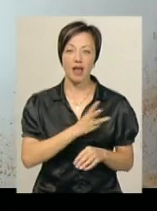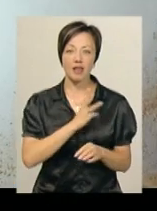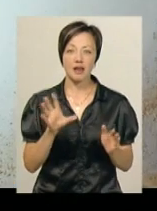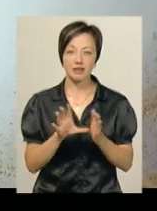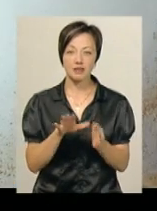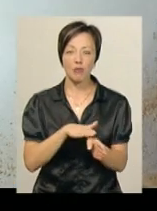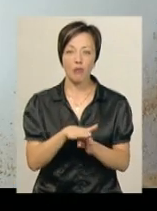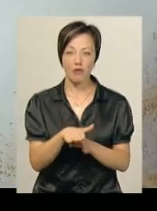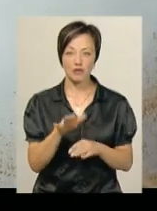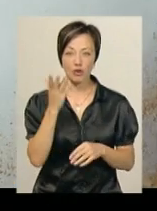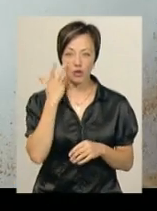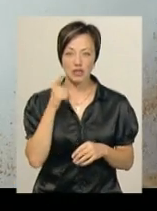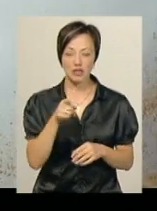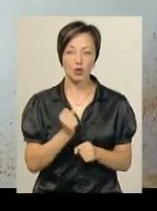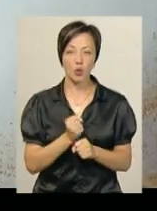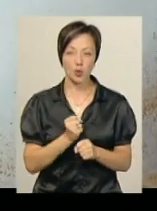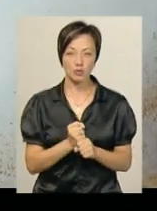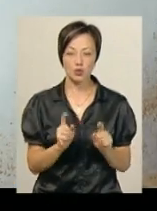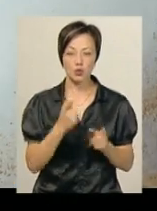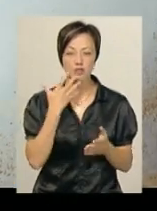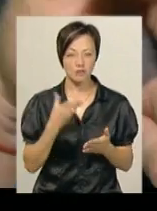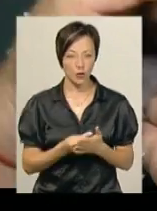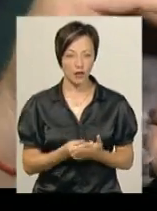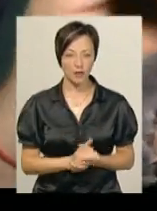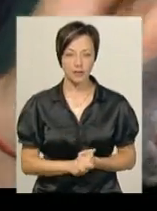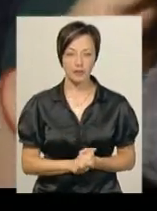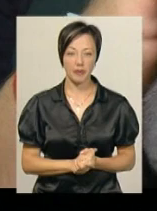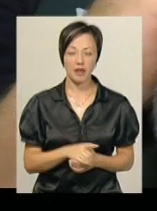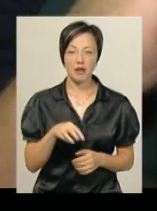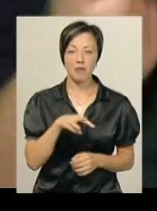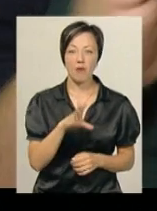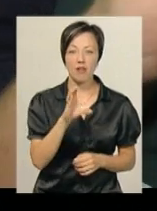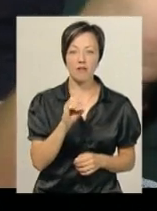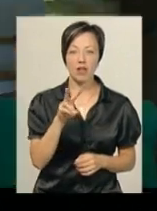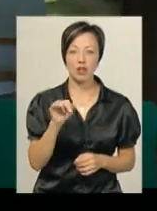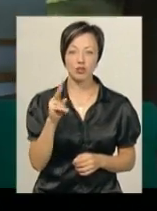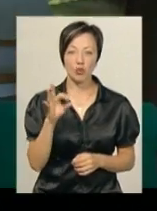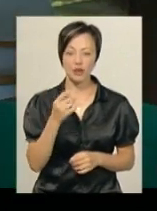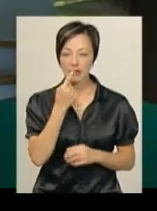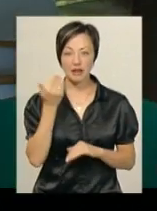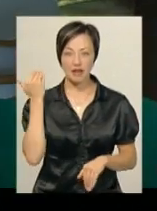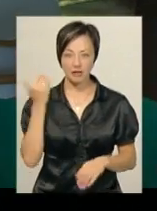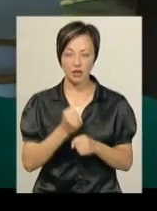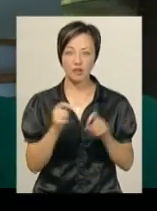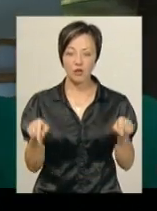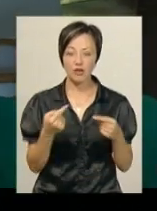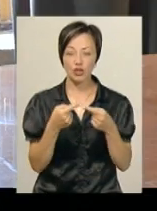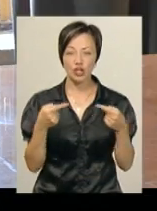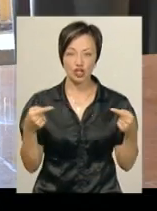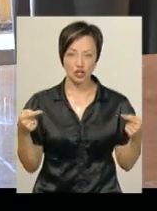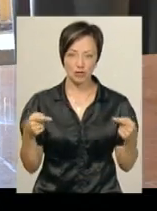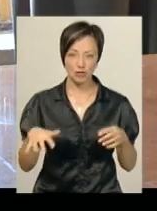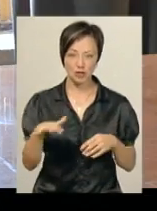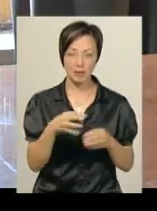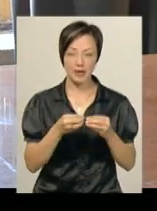наповнення йде, коли ти робиш щось своє. Микола Величко не так давно став гончарем, до того він творив у іншій Плещині.